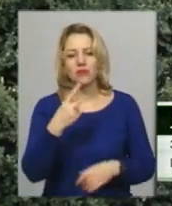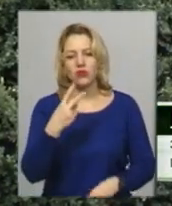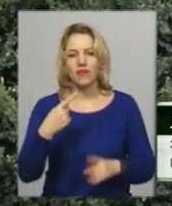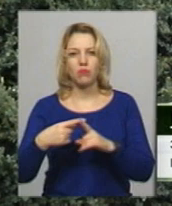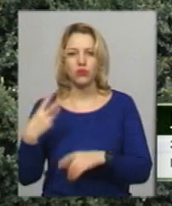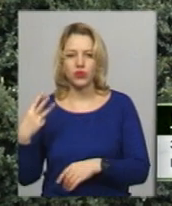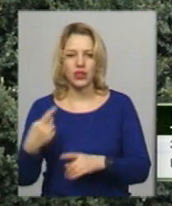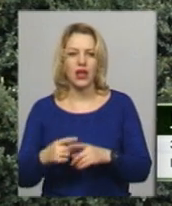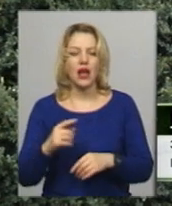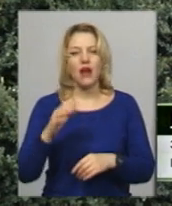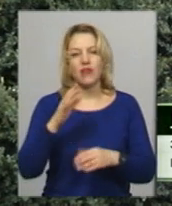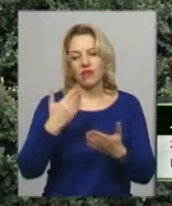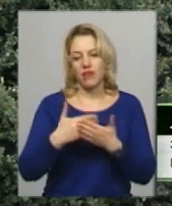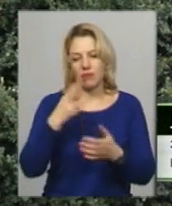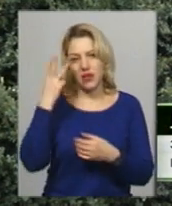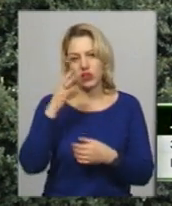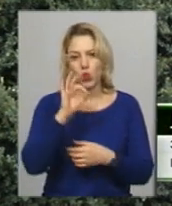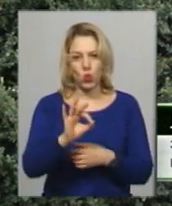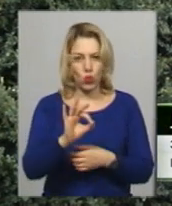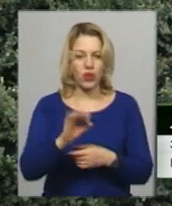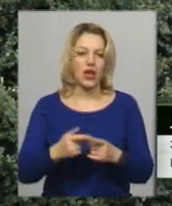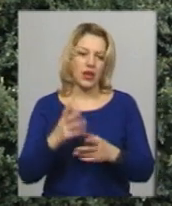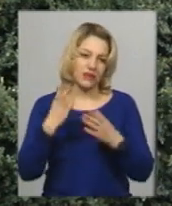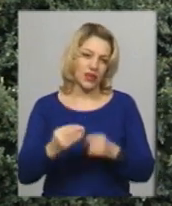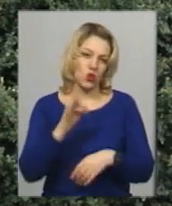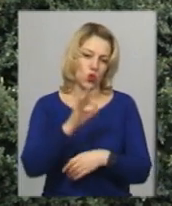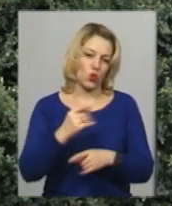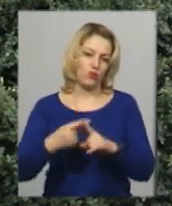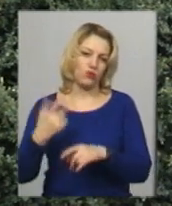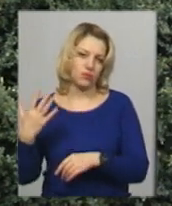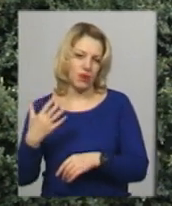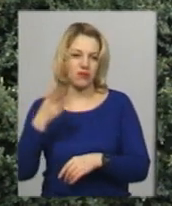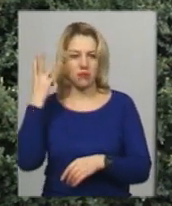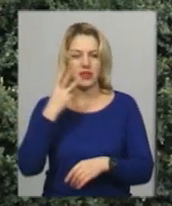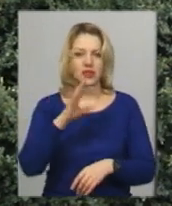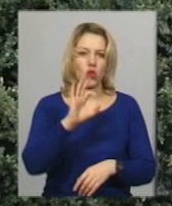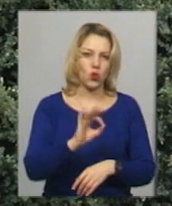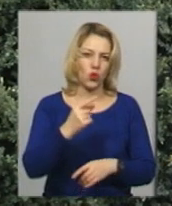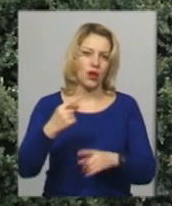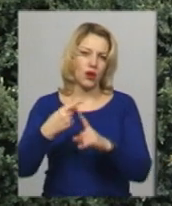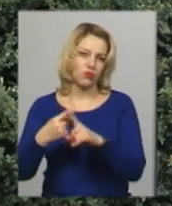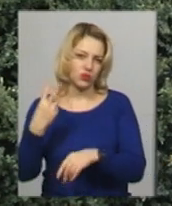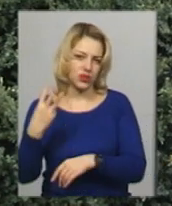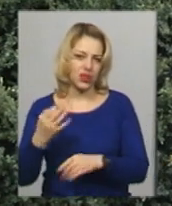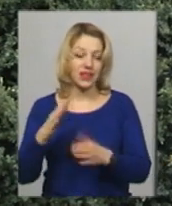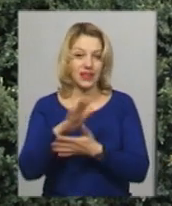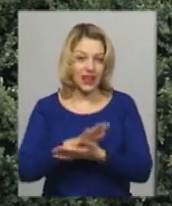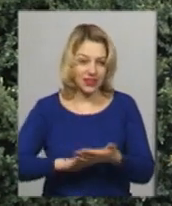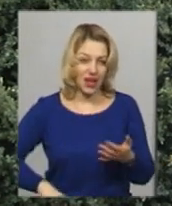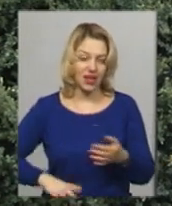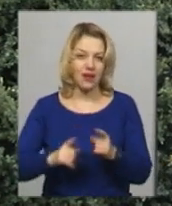Хмельницькому близько нуля градусів, і в день по області 0, плюс 5, в Хмельницькому 1-3 градуси тепла. І там надалі,